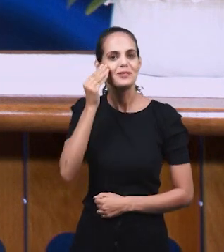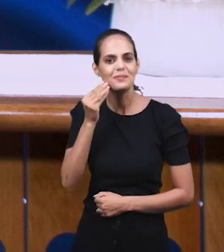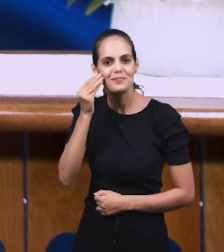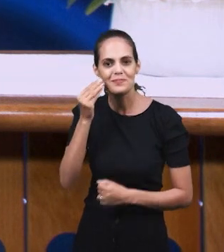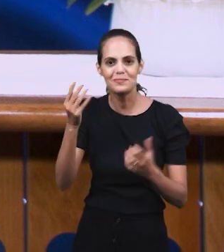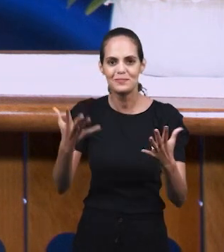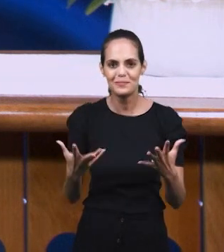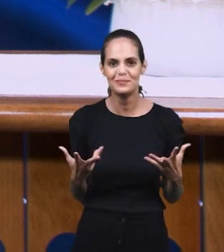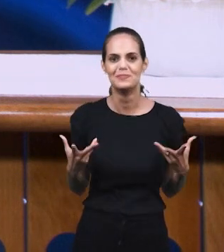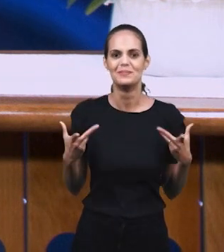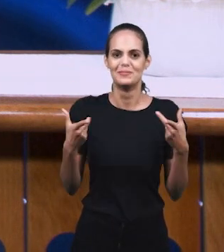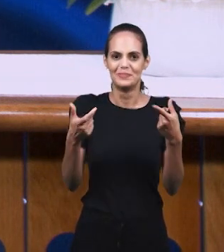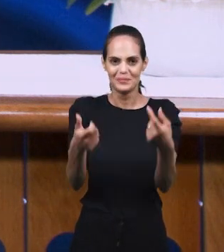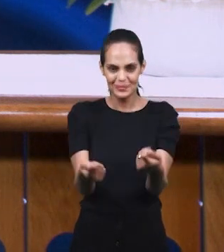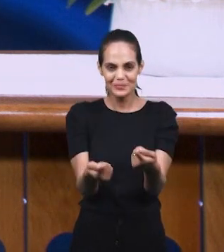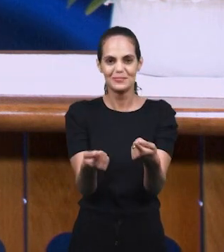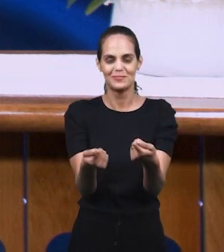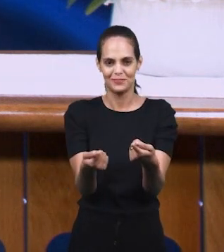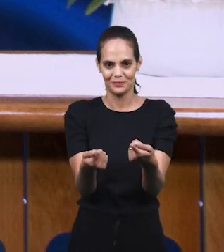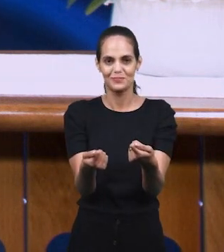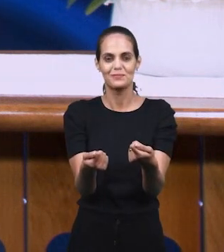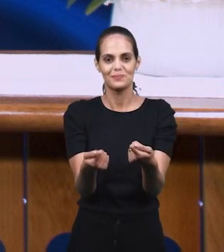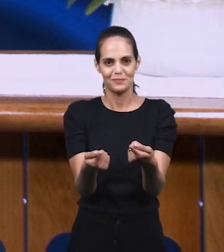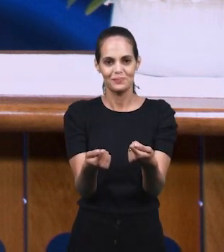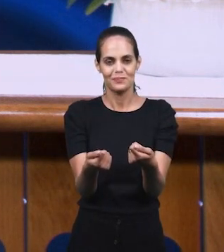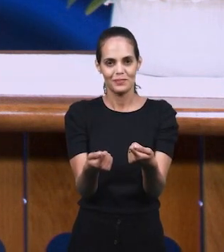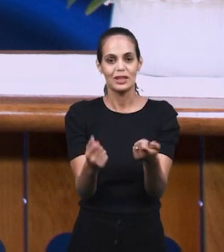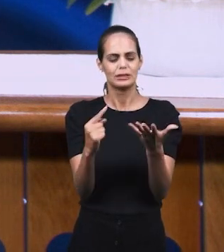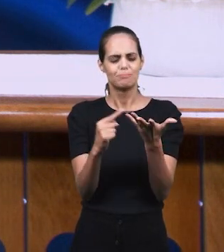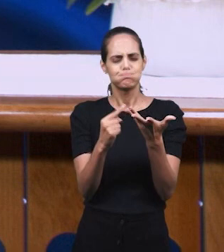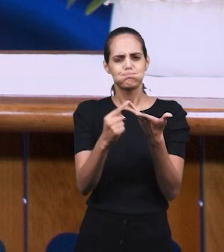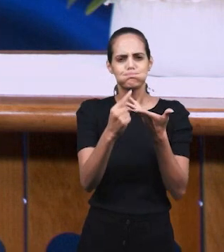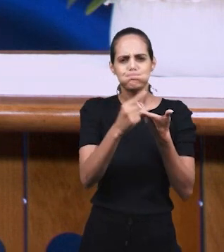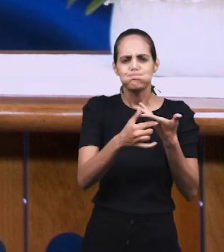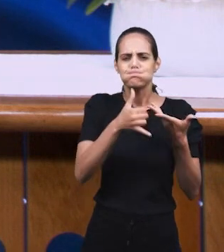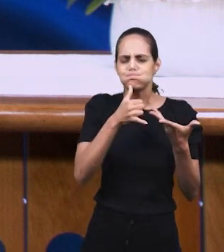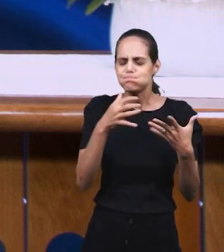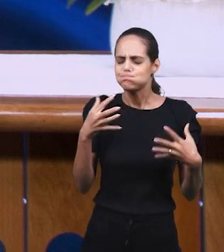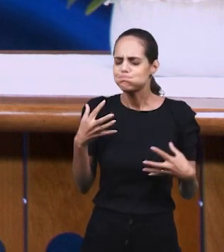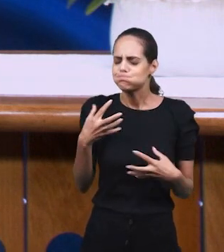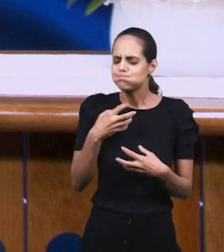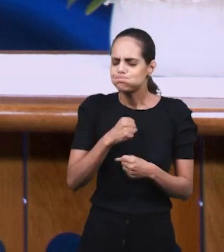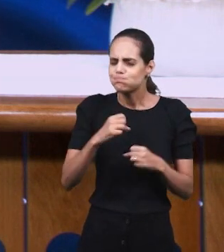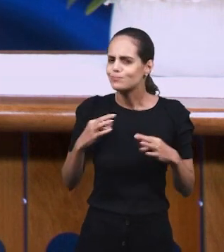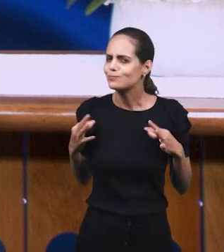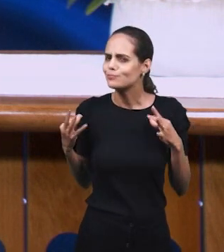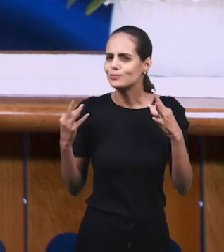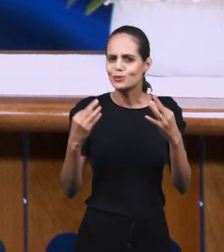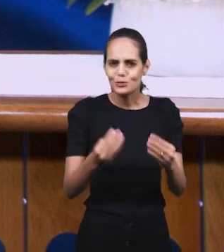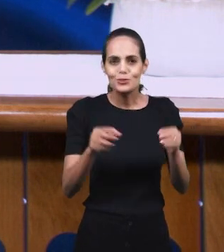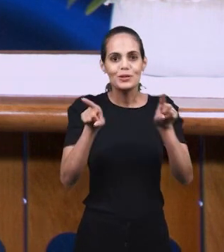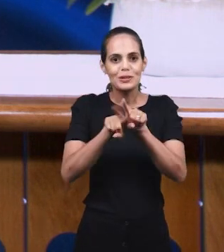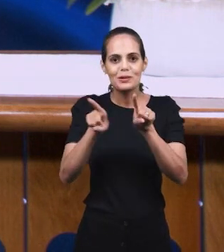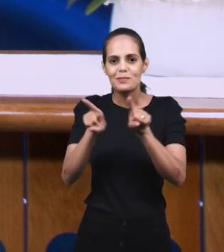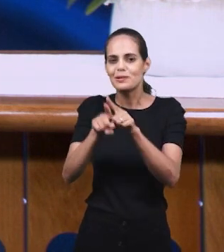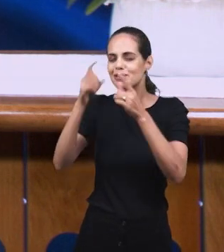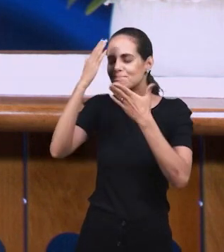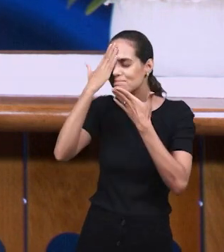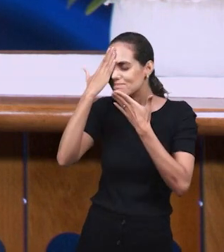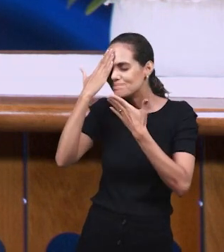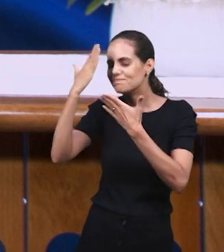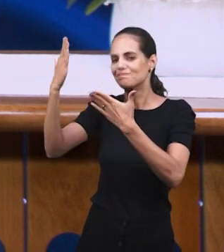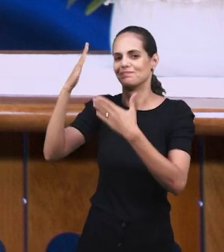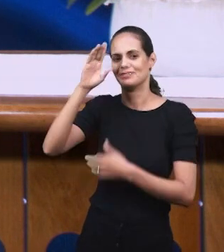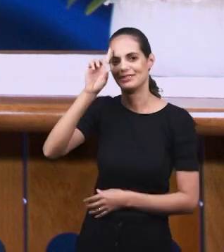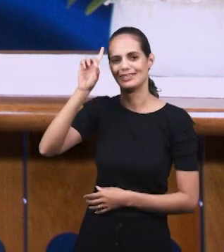свидетельство, что за чудесное открытие для нее. И она может, она говорит, я могу унести Ему мои печали и